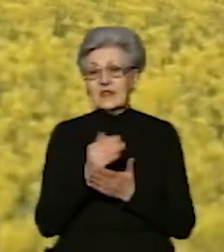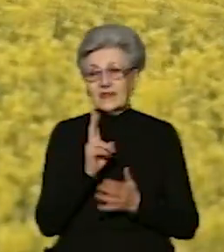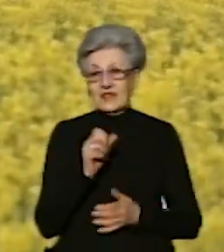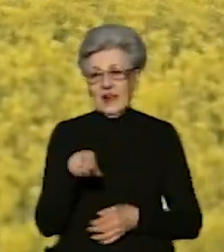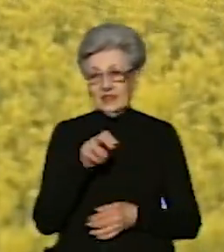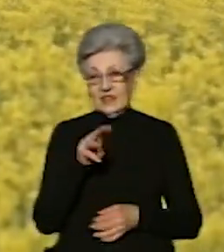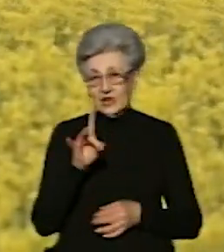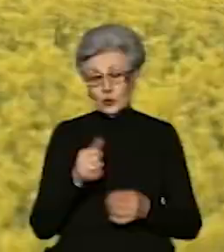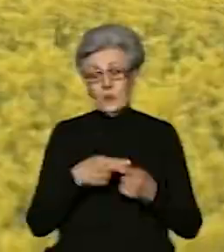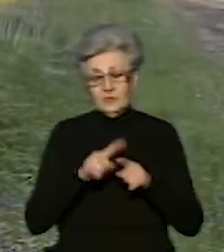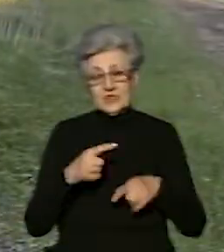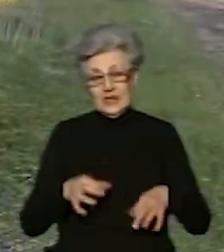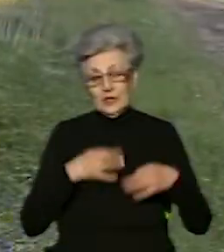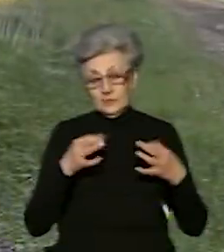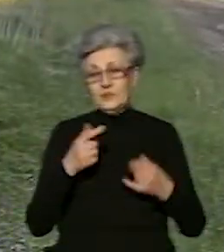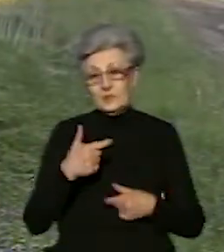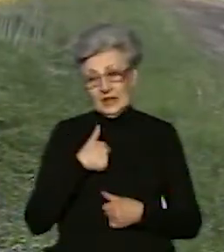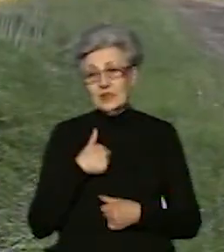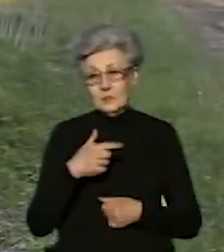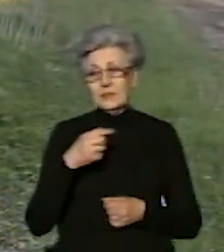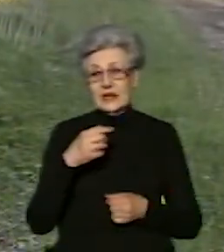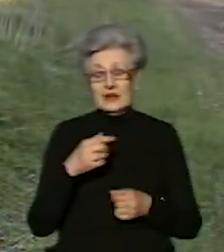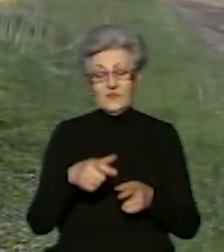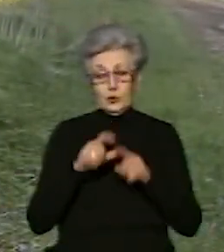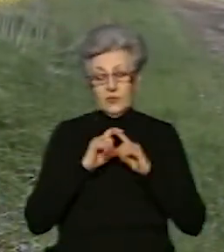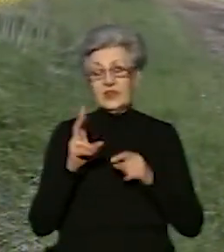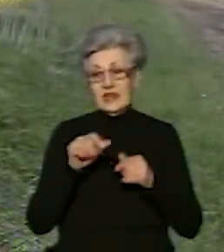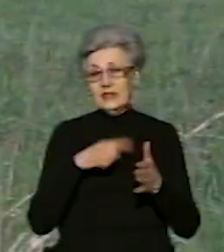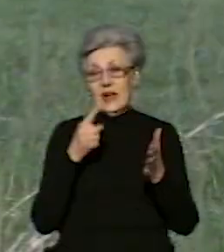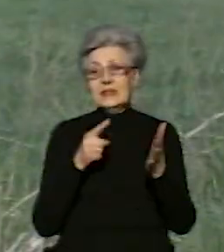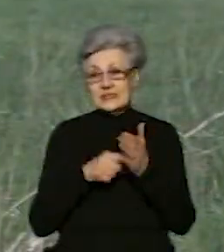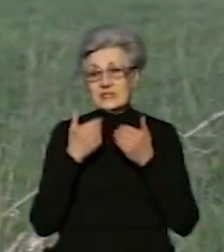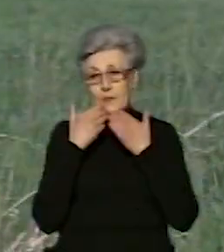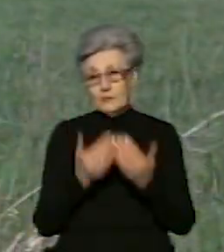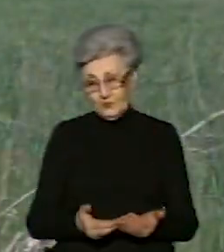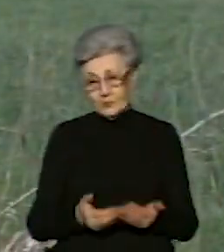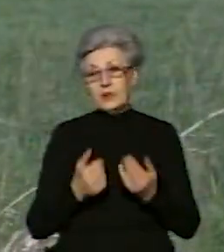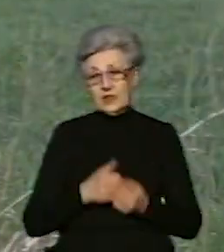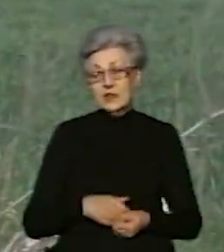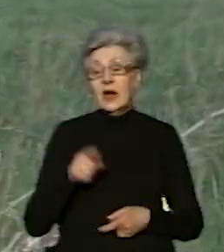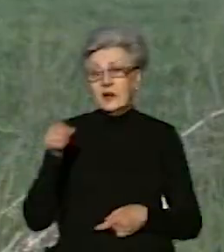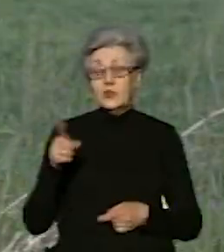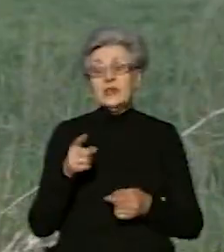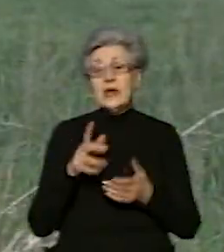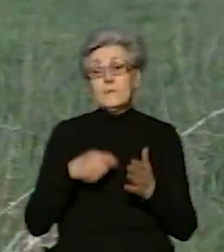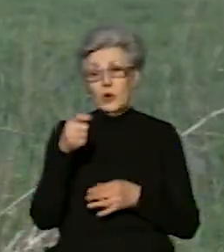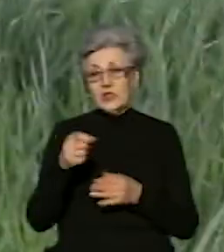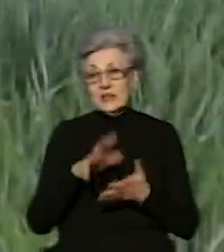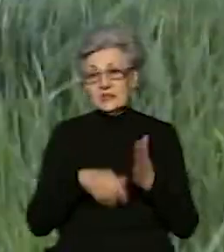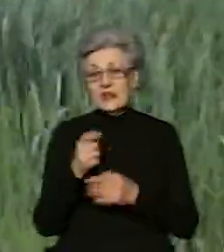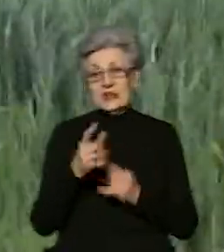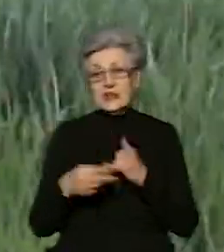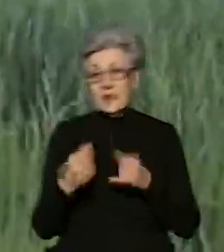повідомили в обласному Держгеокадастрі у відповіді на запит. Звідно з неї, Ватаманюк та Пожівський подали заяви на землю, яка нікому не належить.